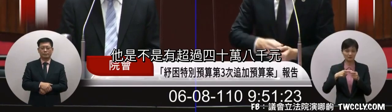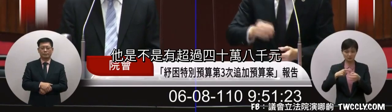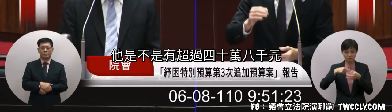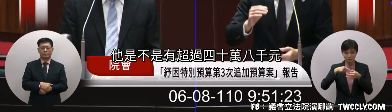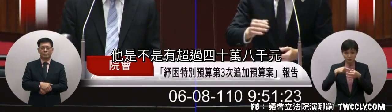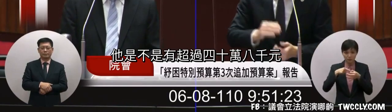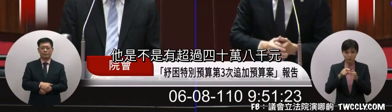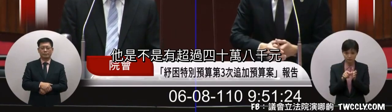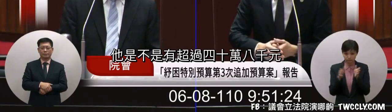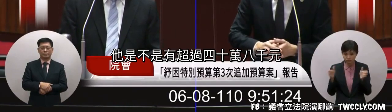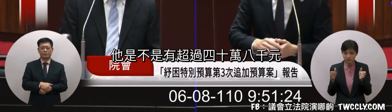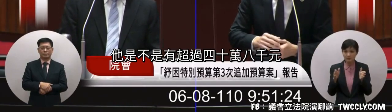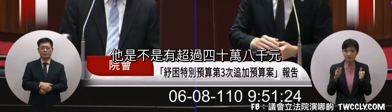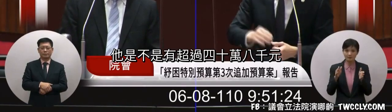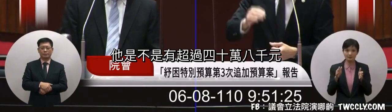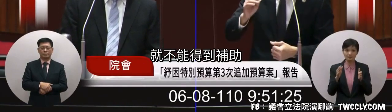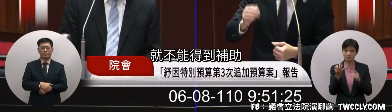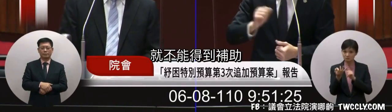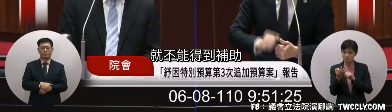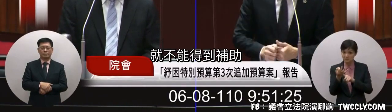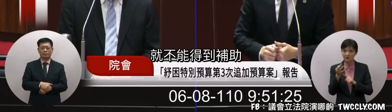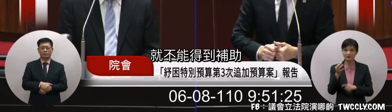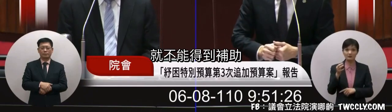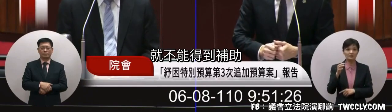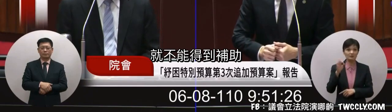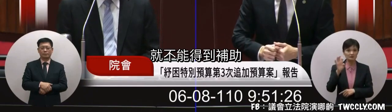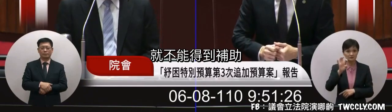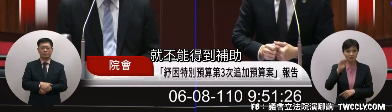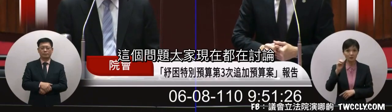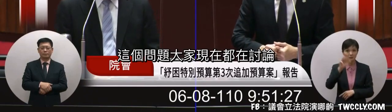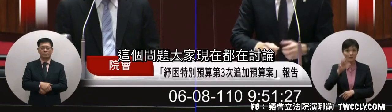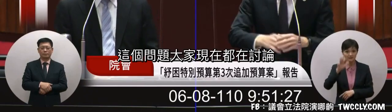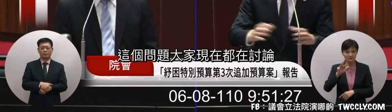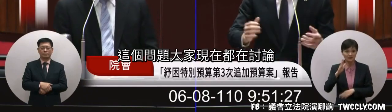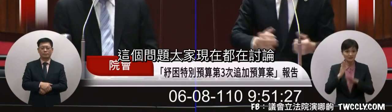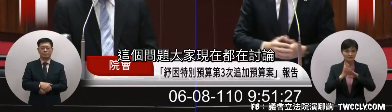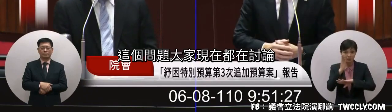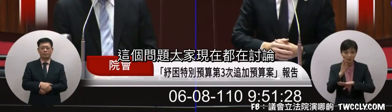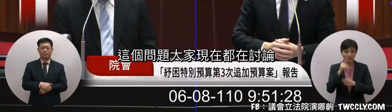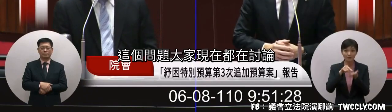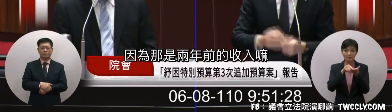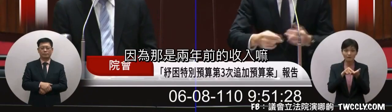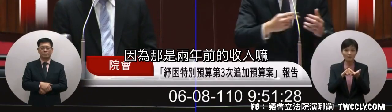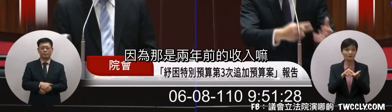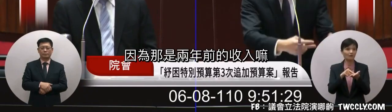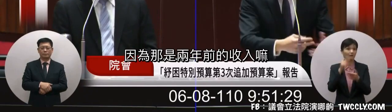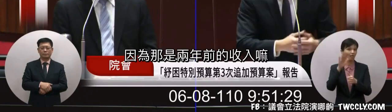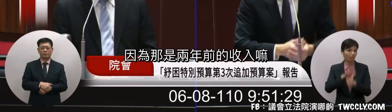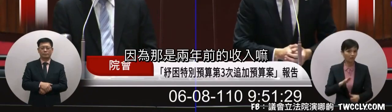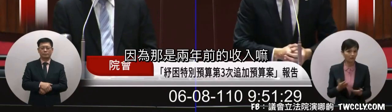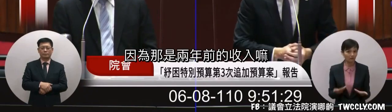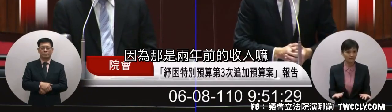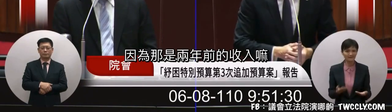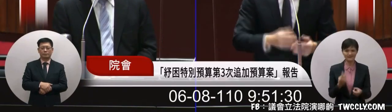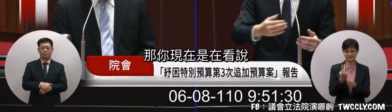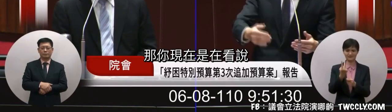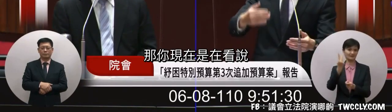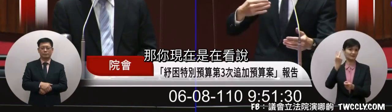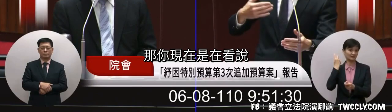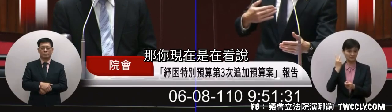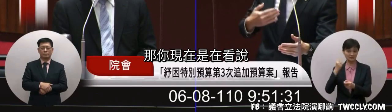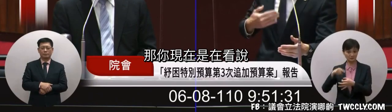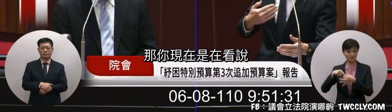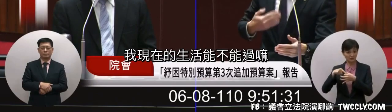是不是超過四十萬八千塊就不可以得到補助這個問題大家現在都去討論因為那是兩年前的修正嘛